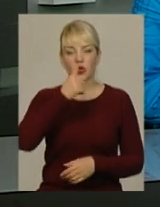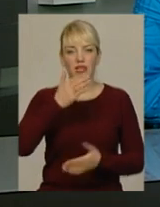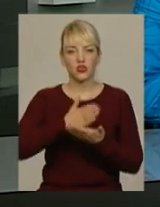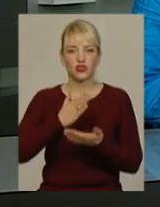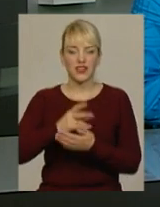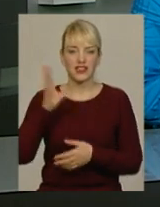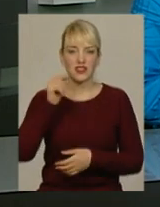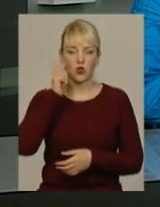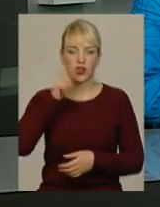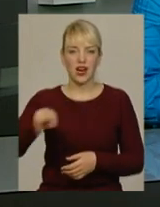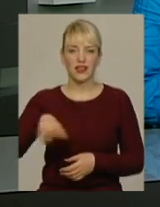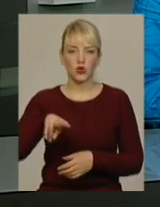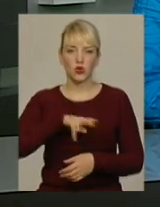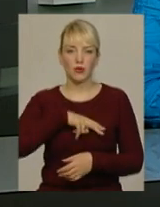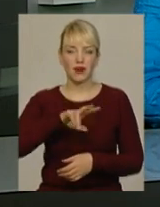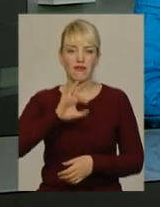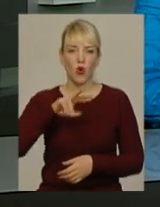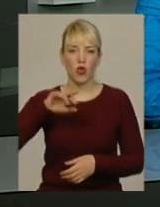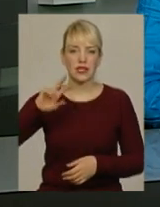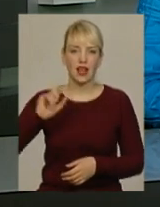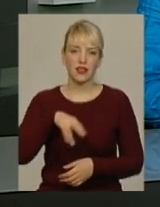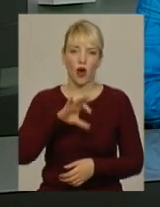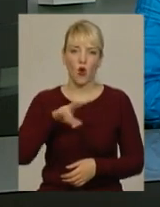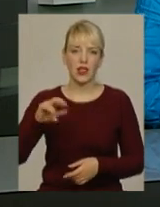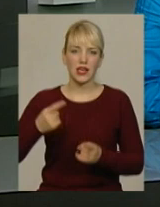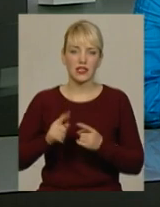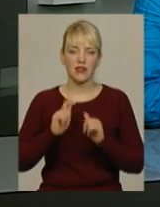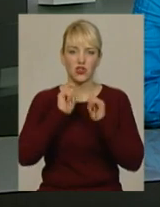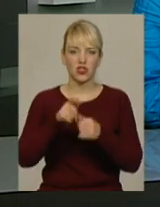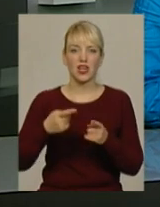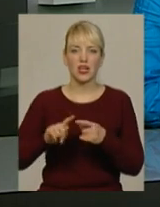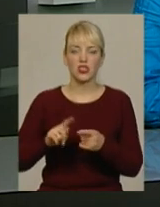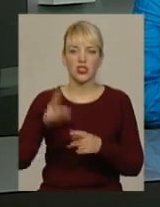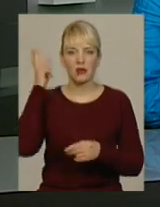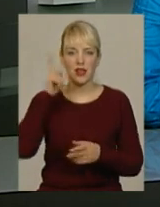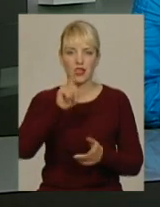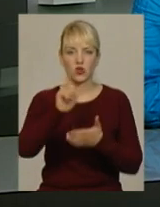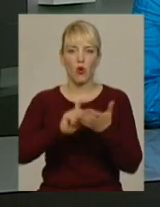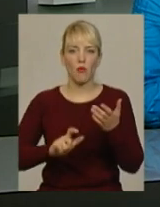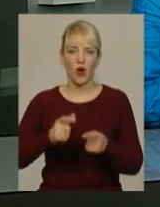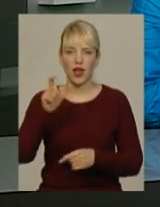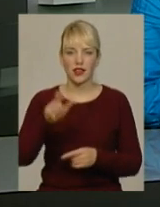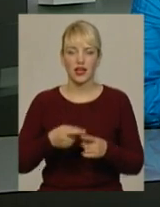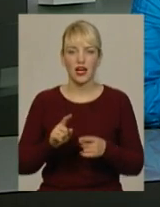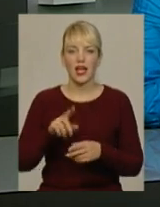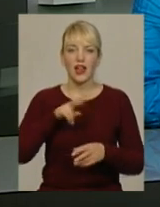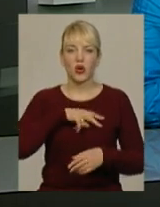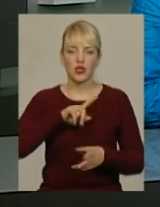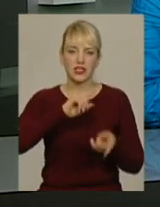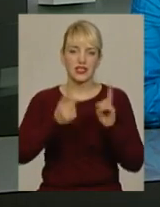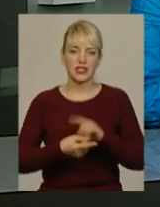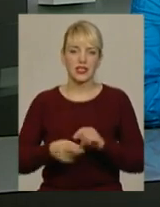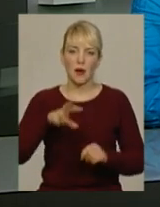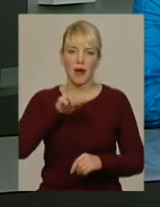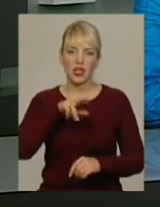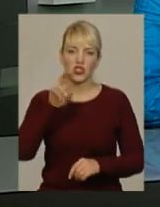всеукраїнської літературної премії імені Олександра Олеся нею відзначили хмельницького поета. Лауреатом став Микола Мачківський,